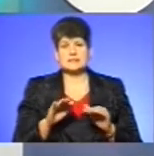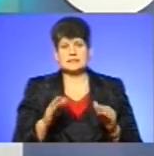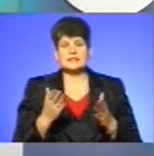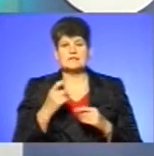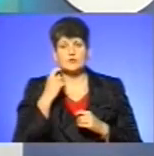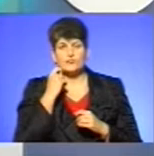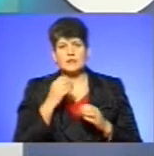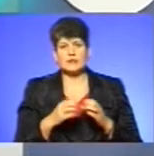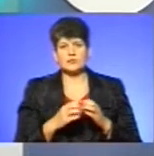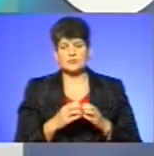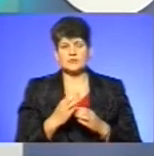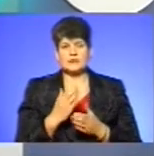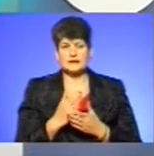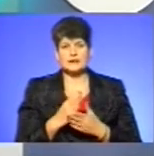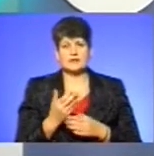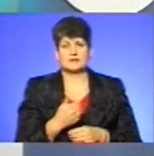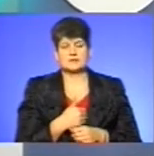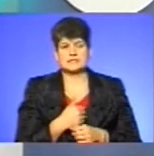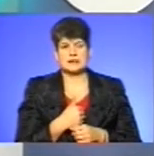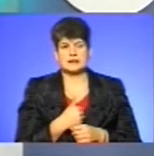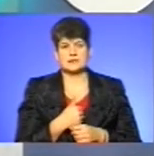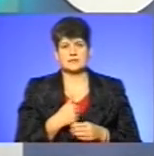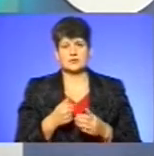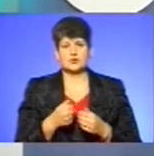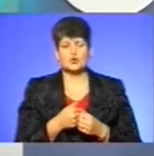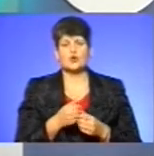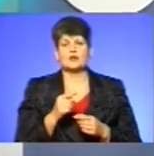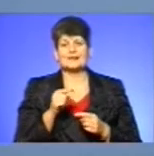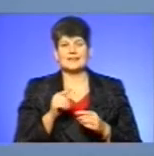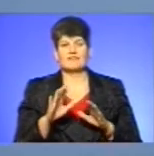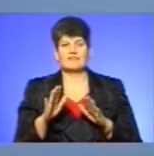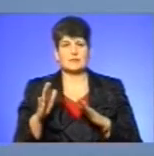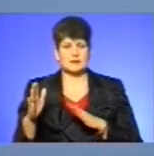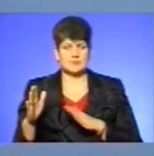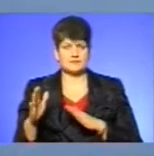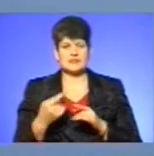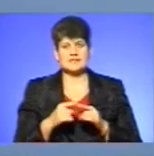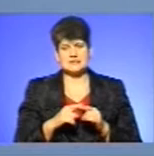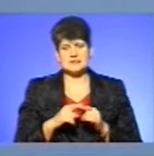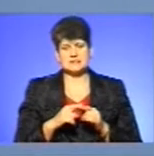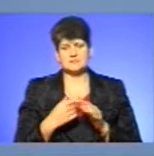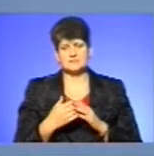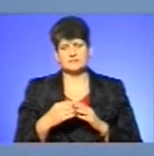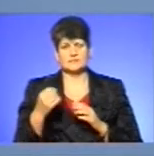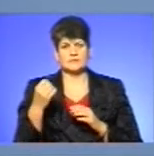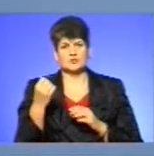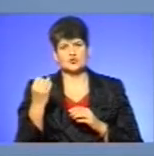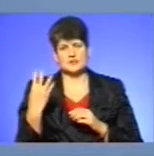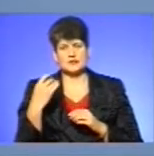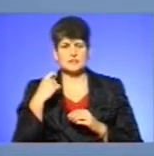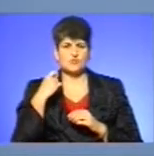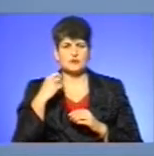категорії вони знаходяться, які схильні до отаких випадків необдумані? Переважно це підлітки років 14